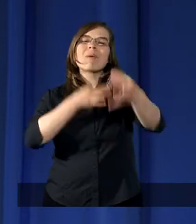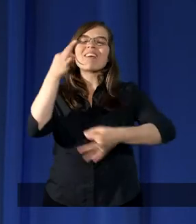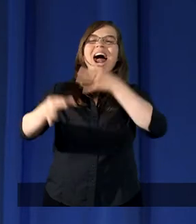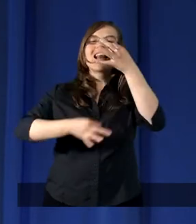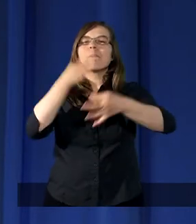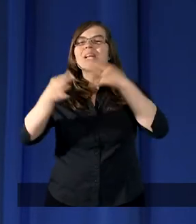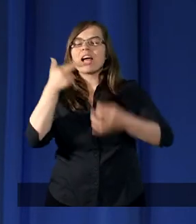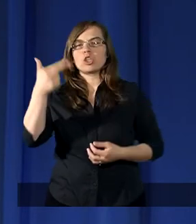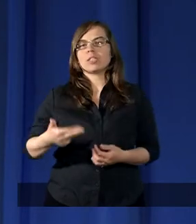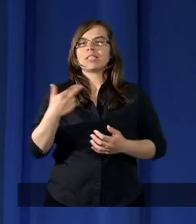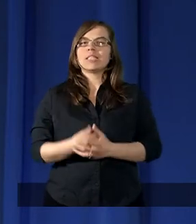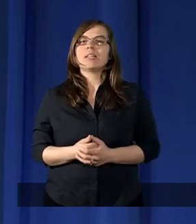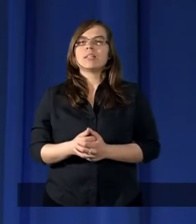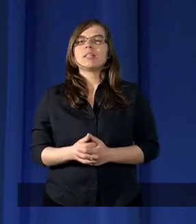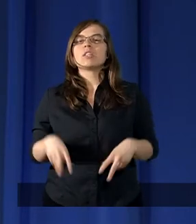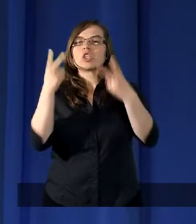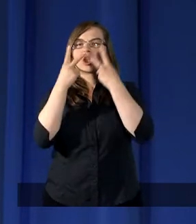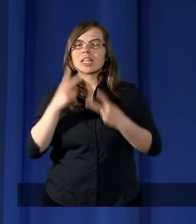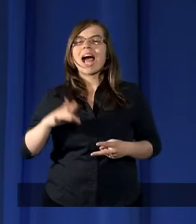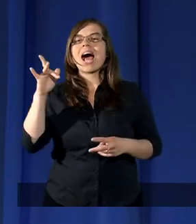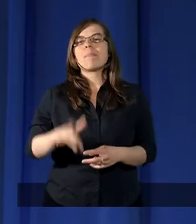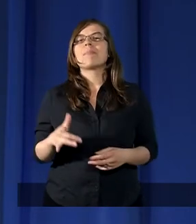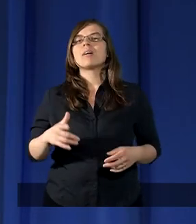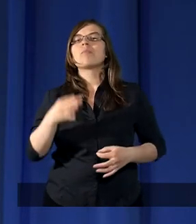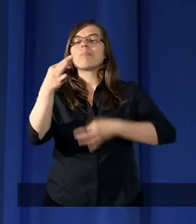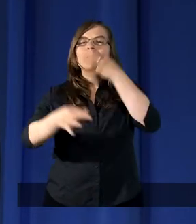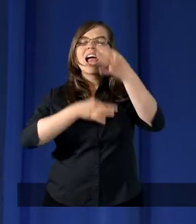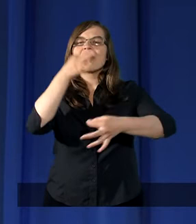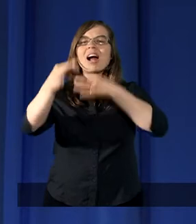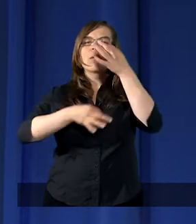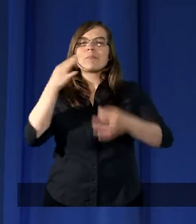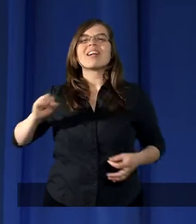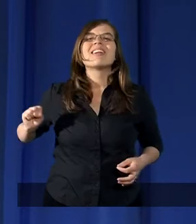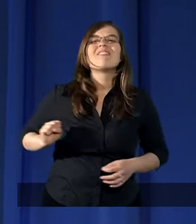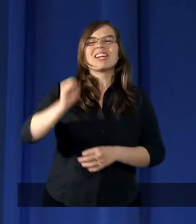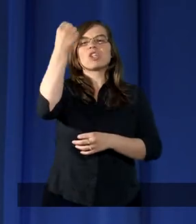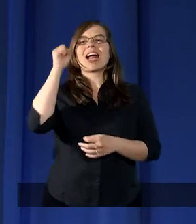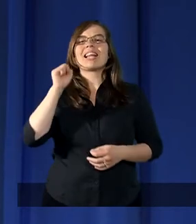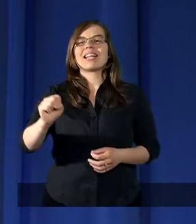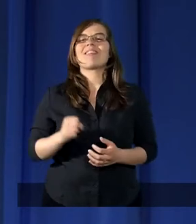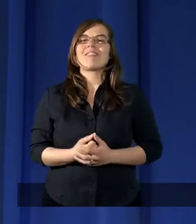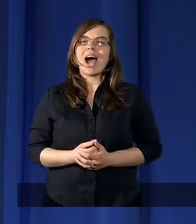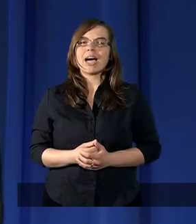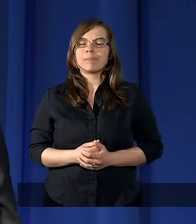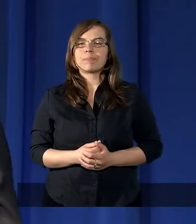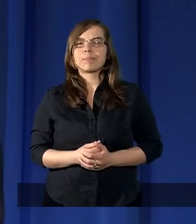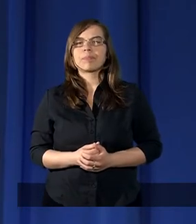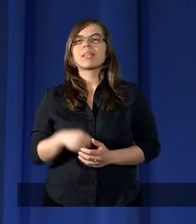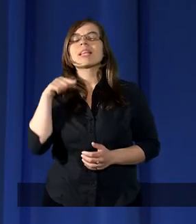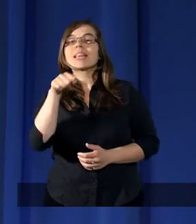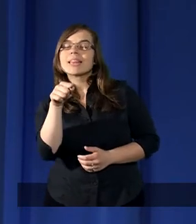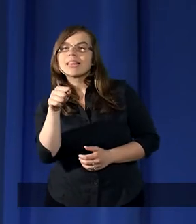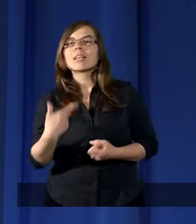pieśń. Czytamy, śpiewali pieśń Zwycięstwa tym,